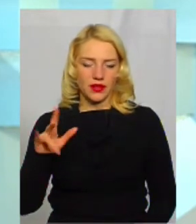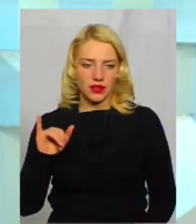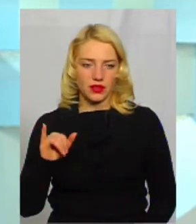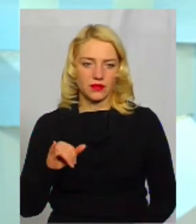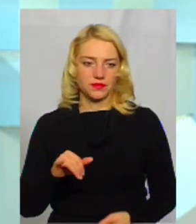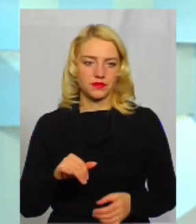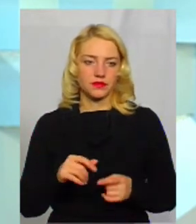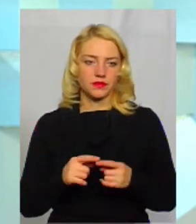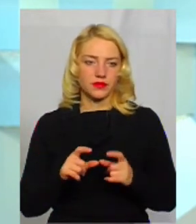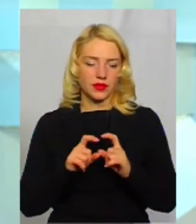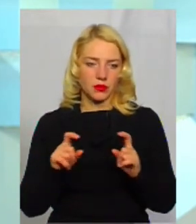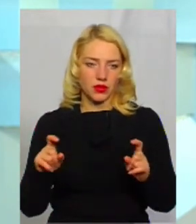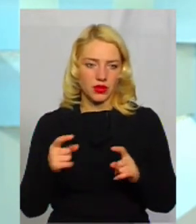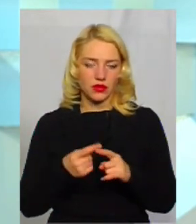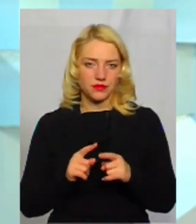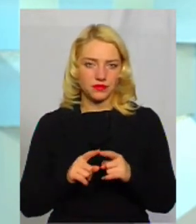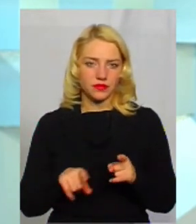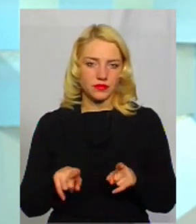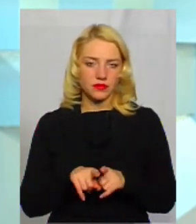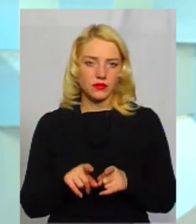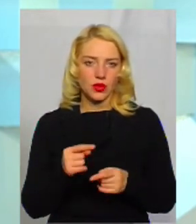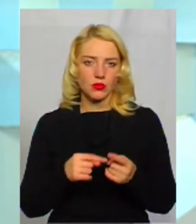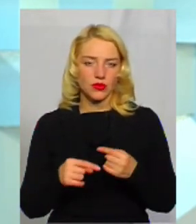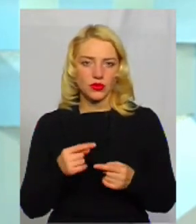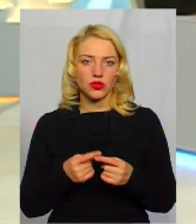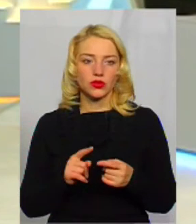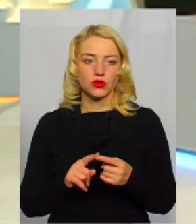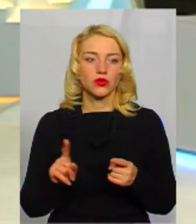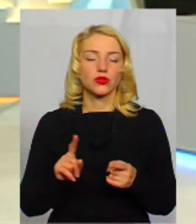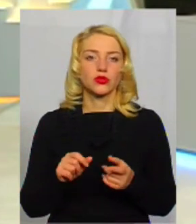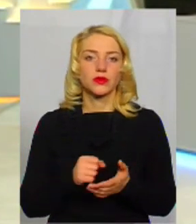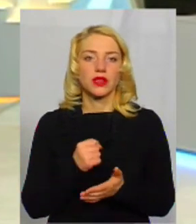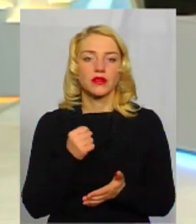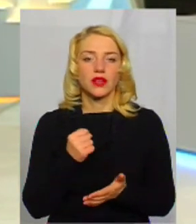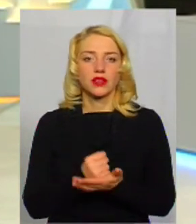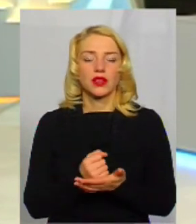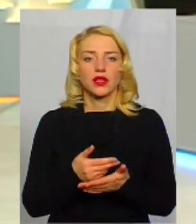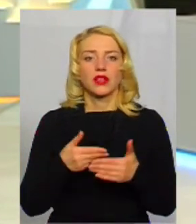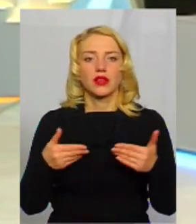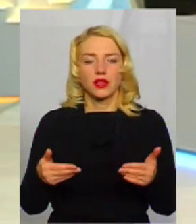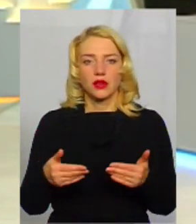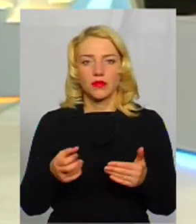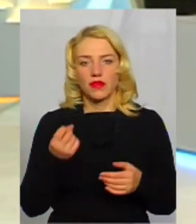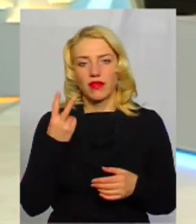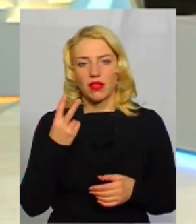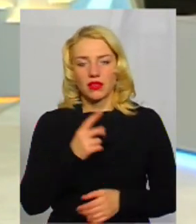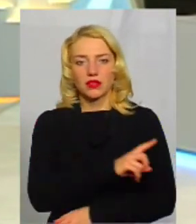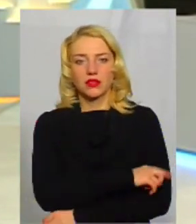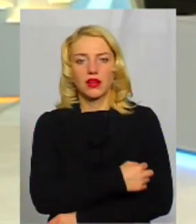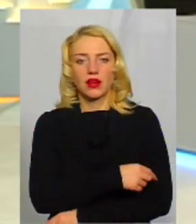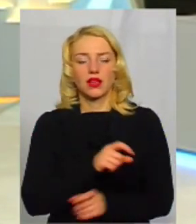в тому числі департаментів, також повернулися до того, щоб затвердили нам 12 лікарень.